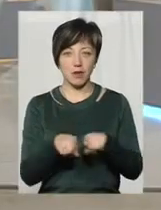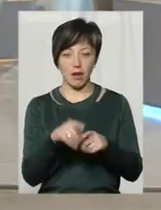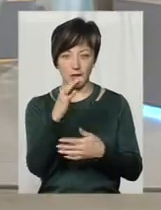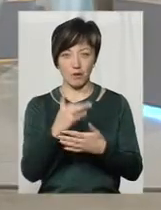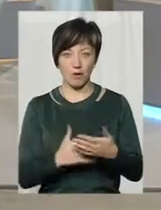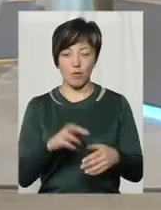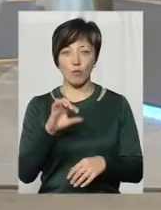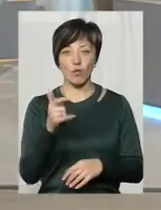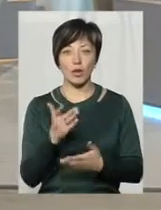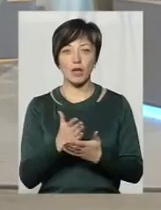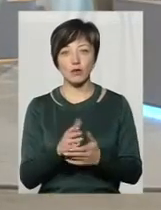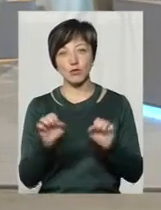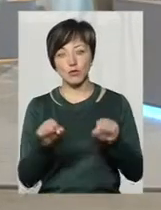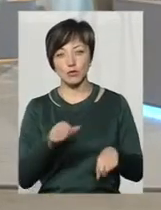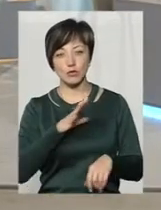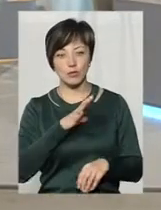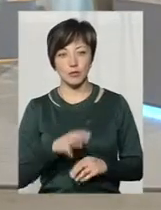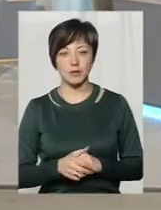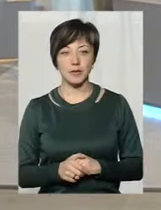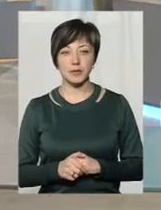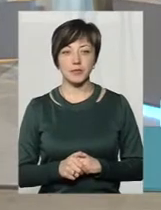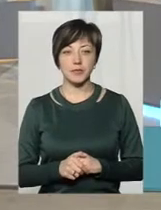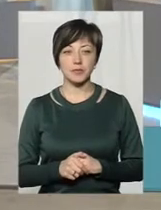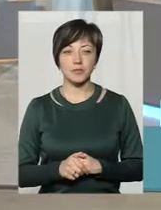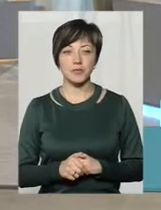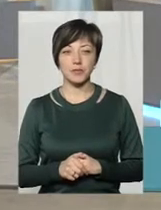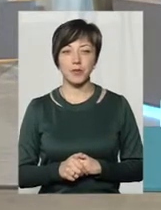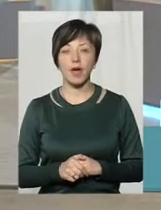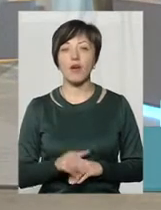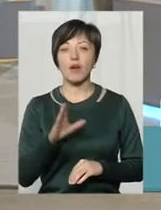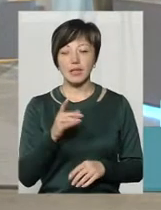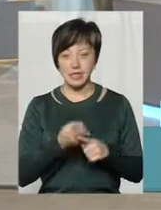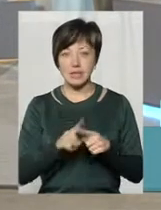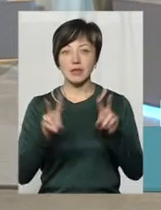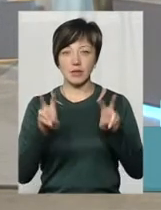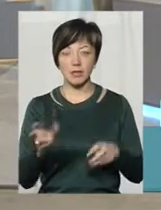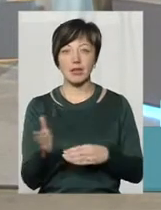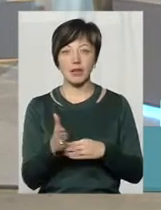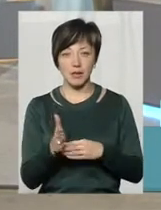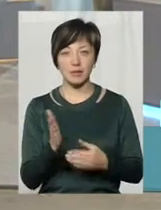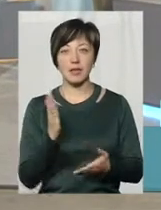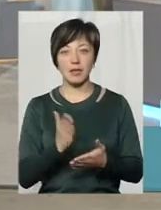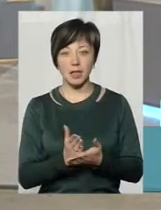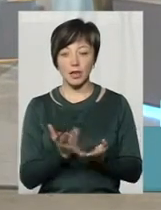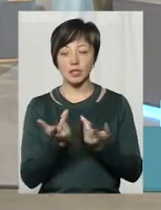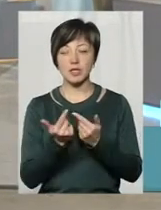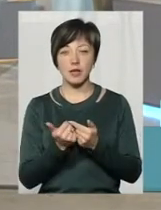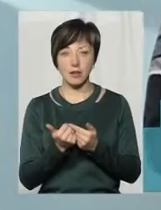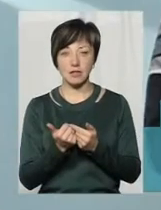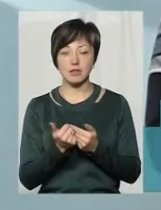Бузі є чи може бути? Ні, вони дійсно є. Але їх мало? Чисельність.